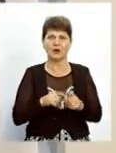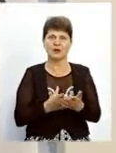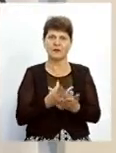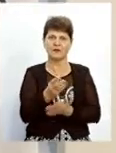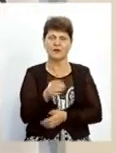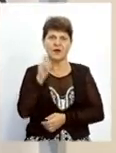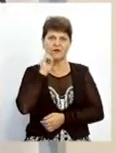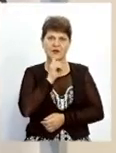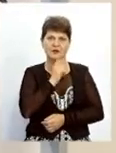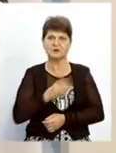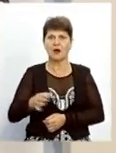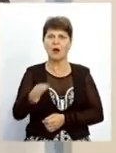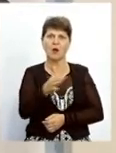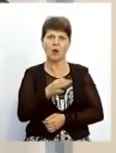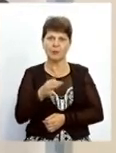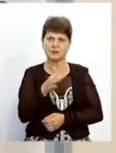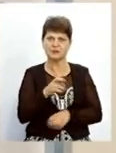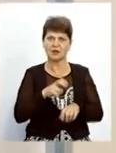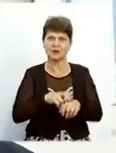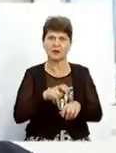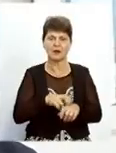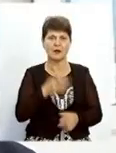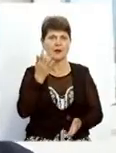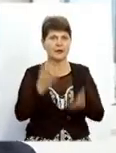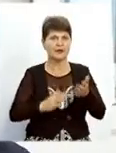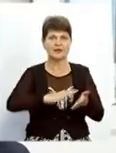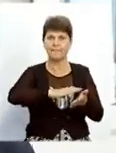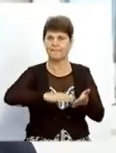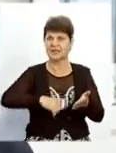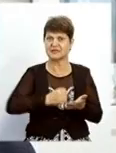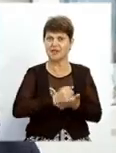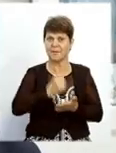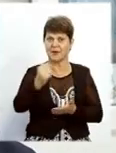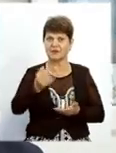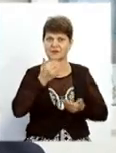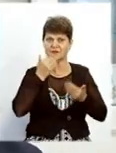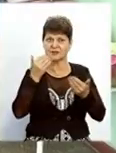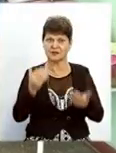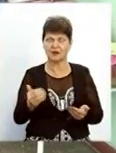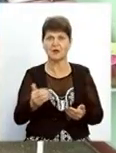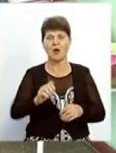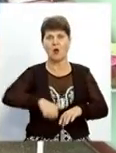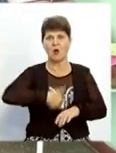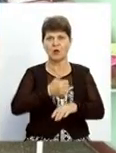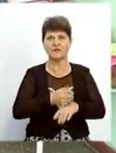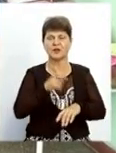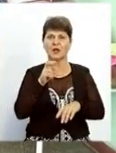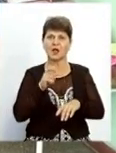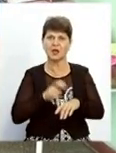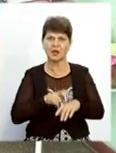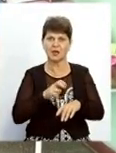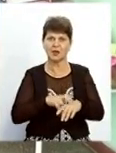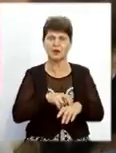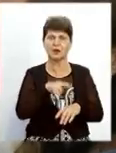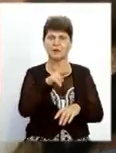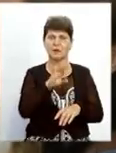обласній даячій лікарні, якщо пацієнти звертаються без направлення. Головний лікар Василь Паненко каже, він першому в країні зумів легалізувати тіньову